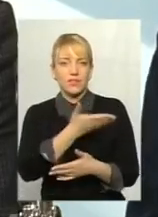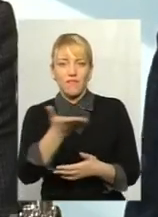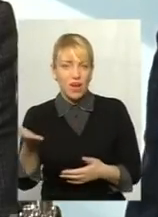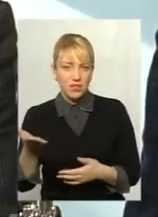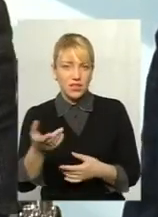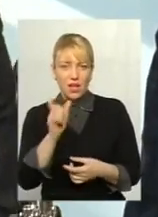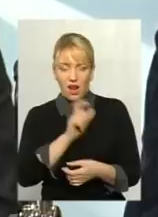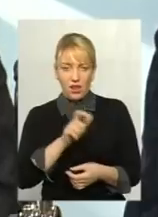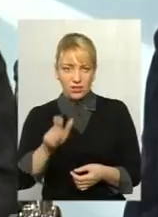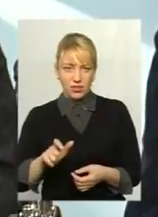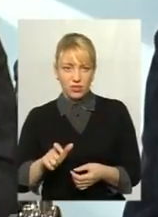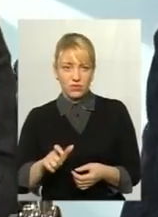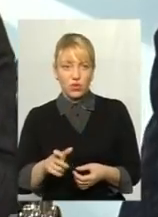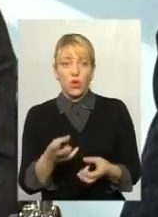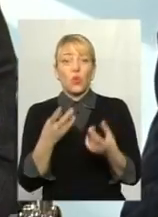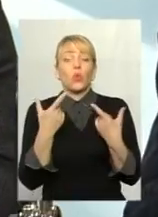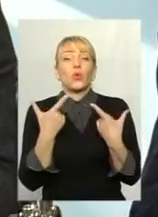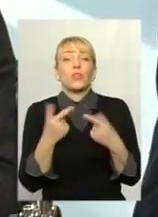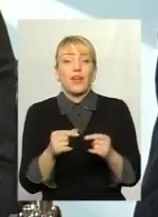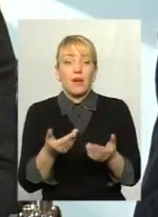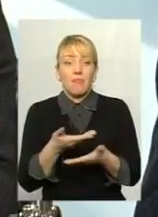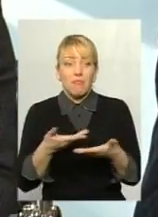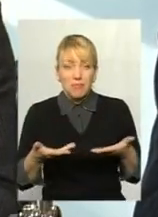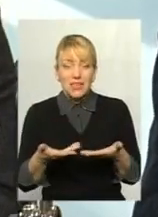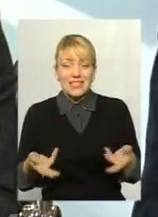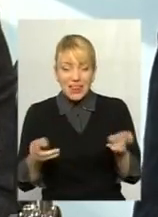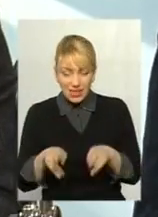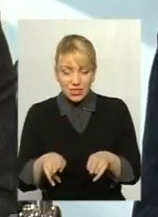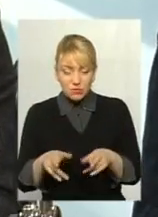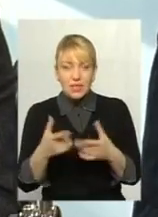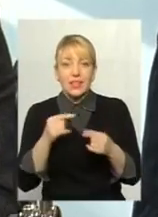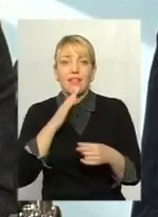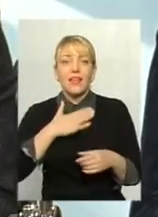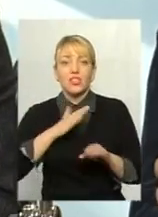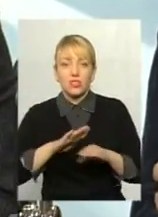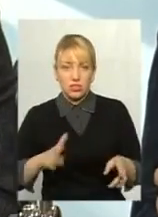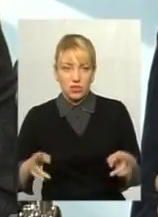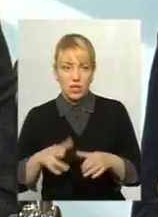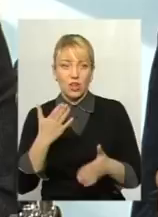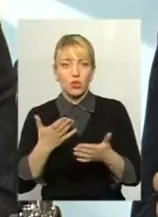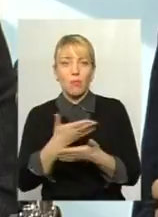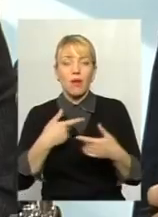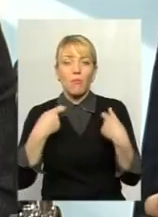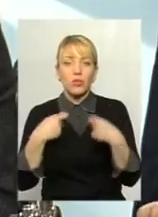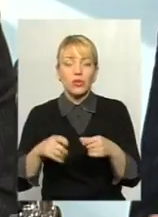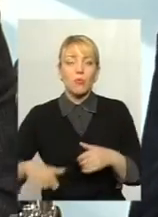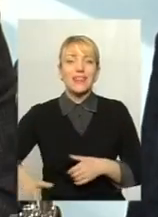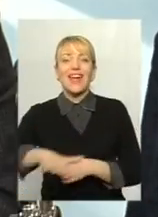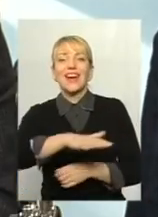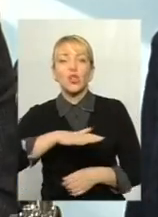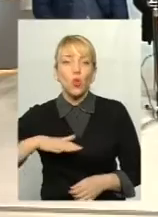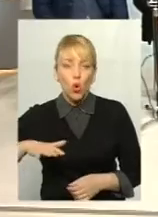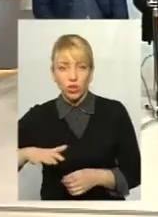глядачів. Ну, де ми залишимося, де наші діти залишаться, якщо ми продамо територію в нашій Україні.